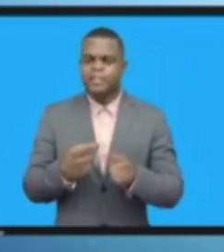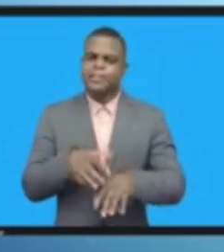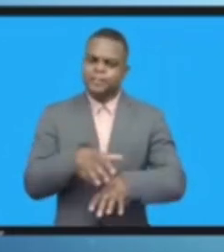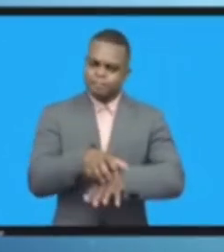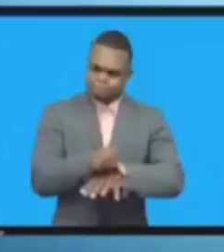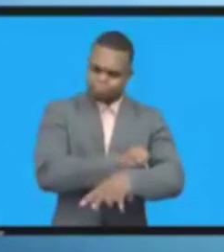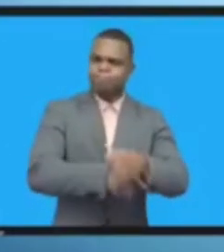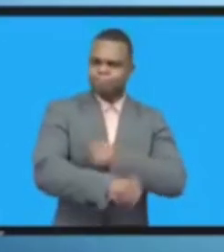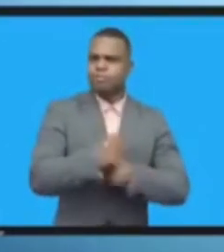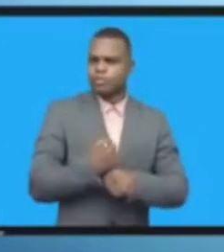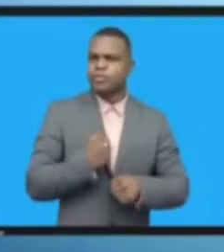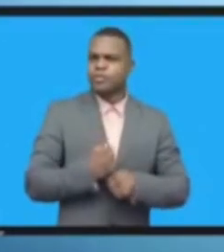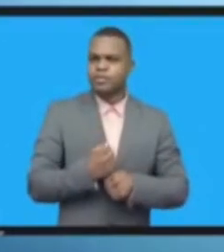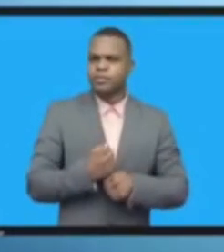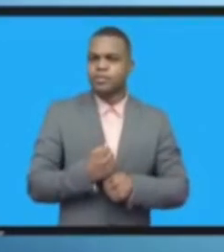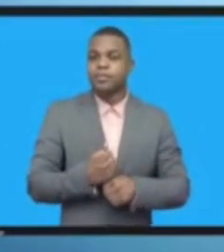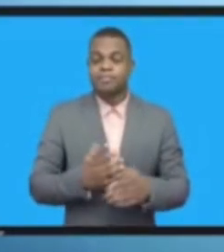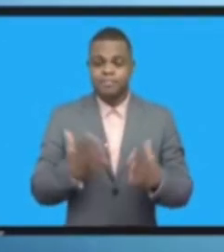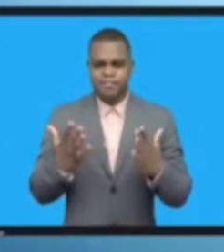كما يقال في العام